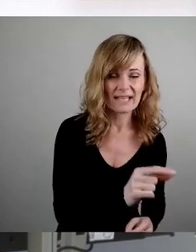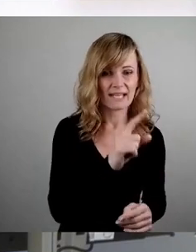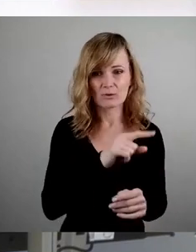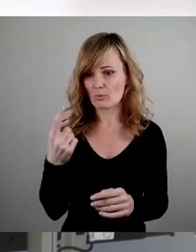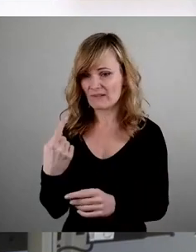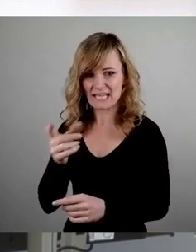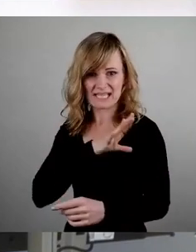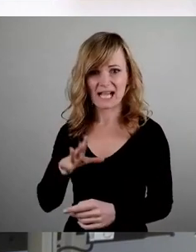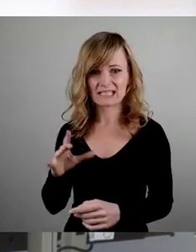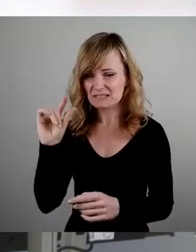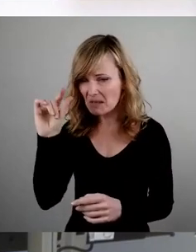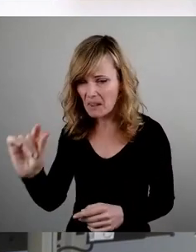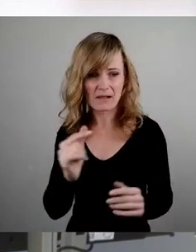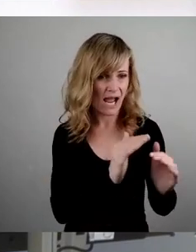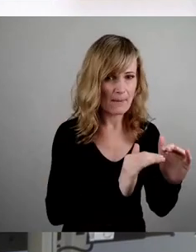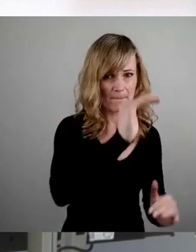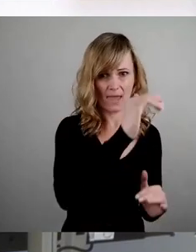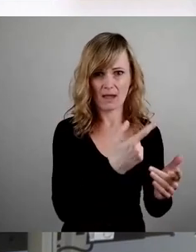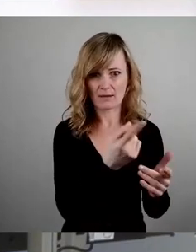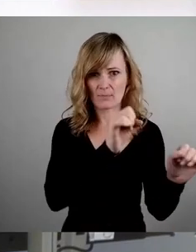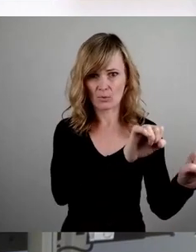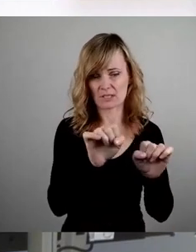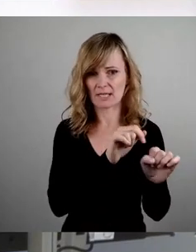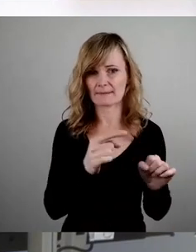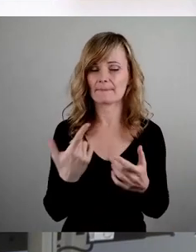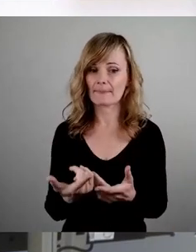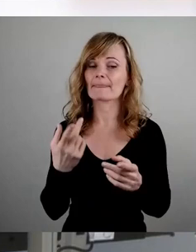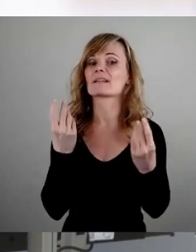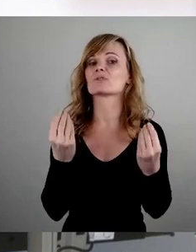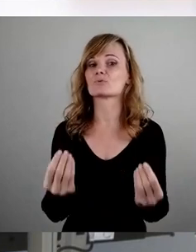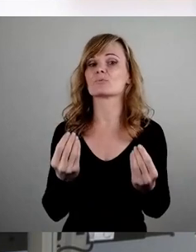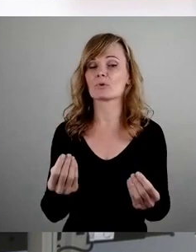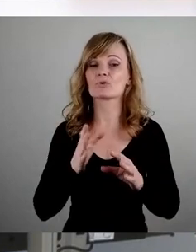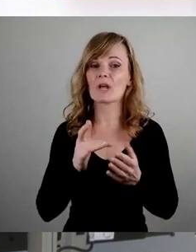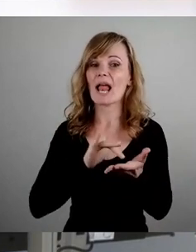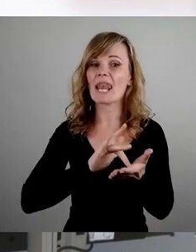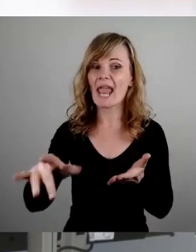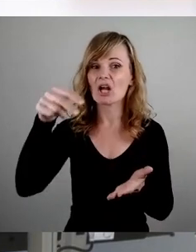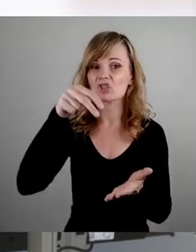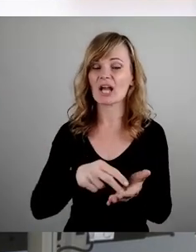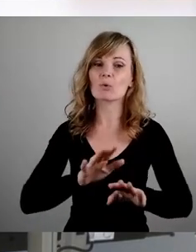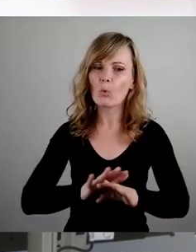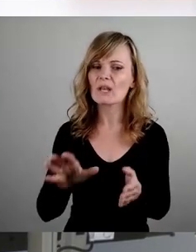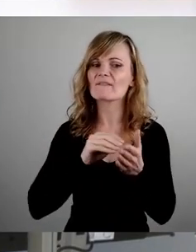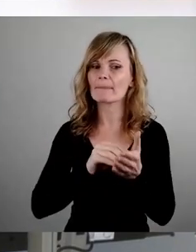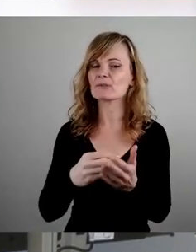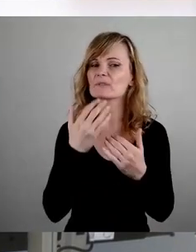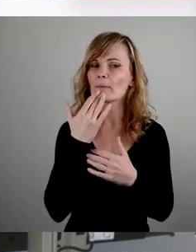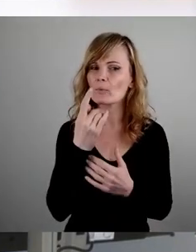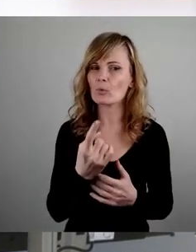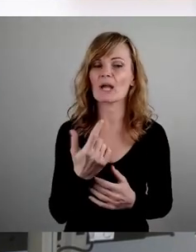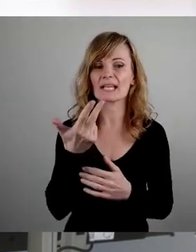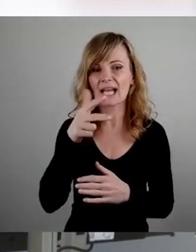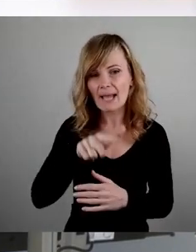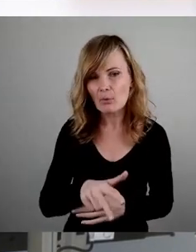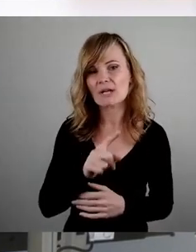tut. Üblich ist, dass Leerstand ohne erkennbare Vermietungsbemühungen für drei bis sechs Monate toleriert wird.